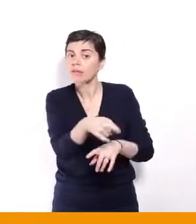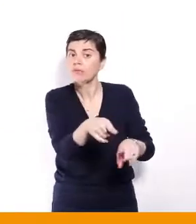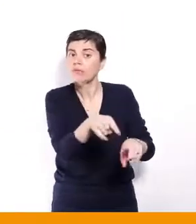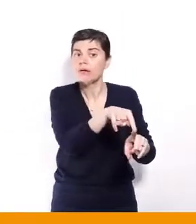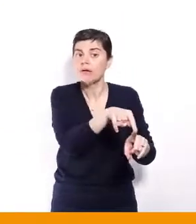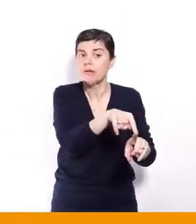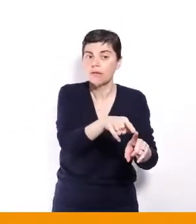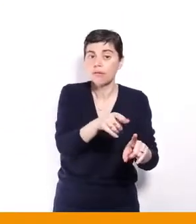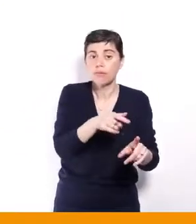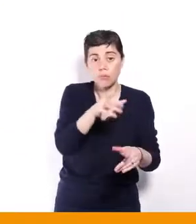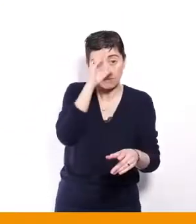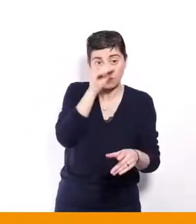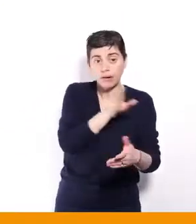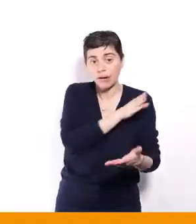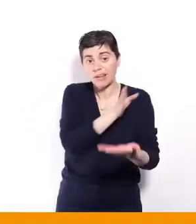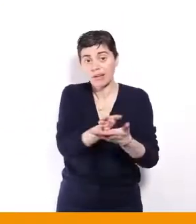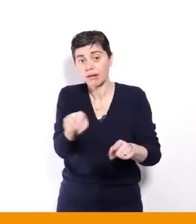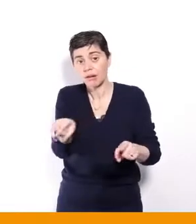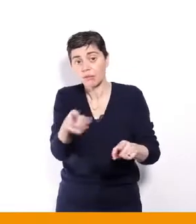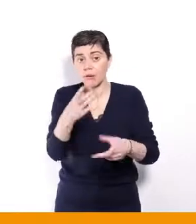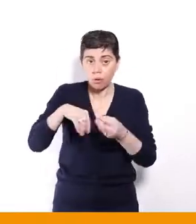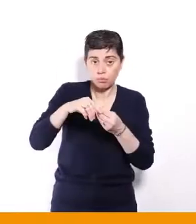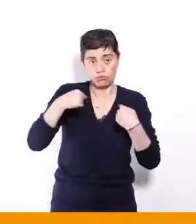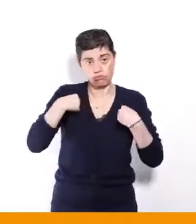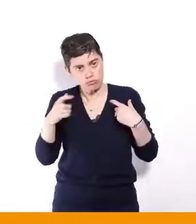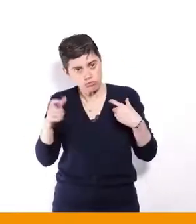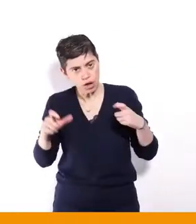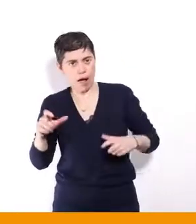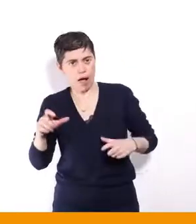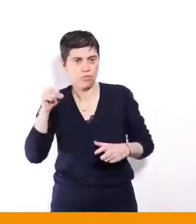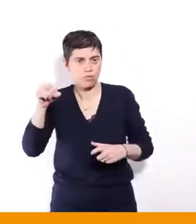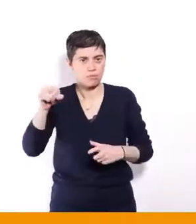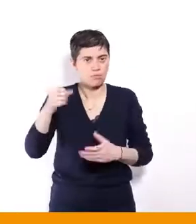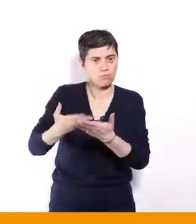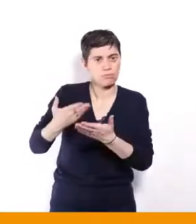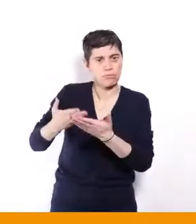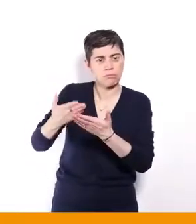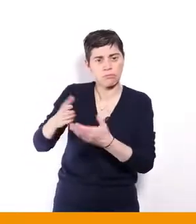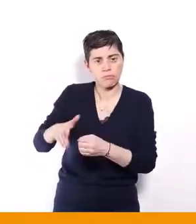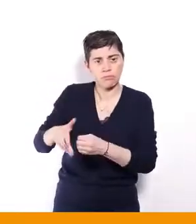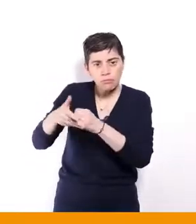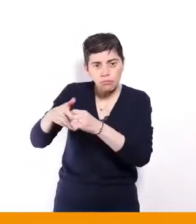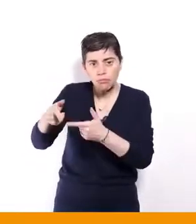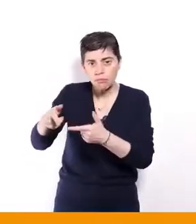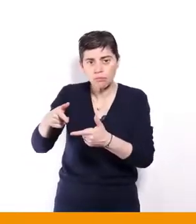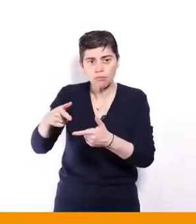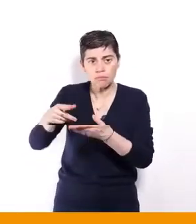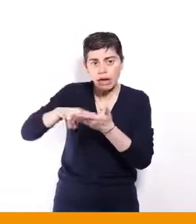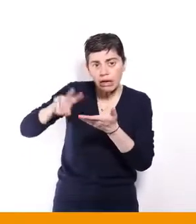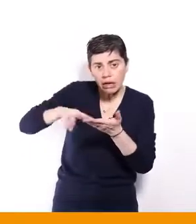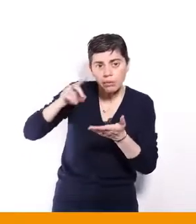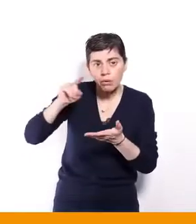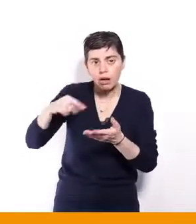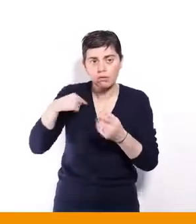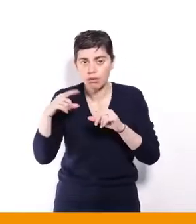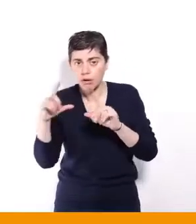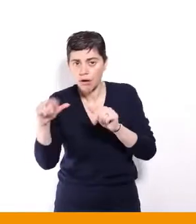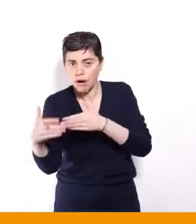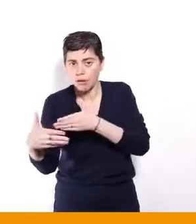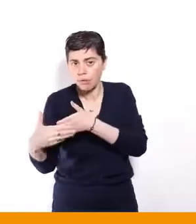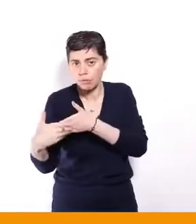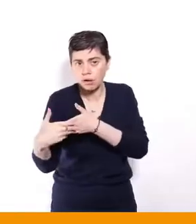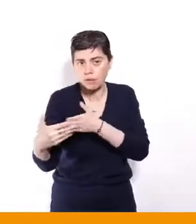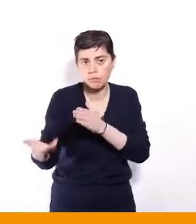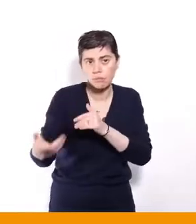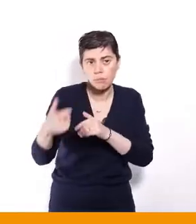professionnels, eh bien, il y ait des camarades qui aillent lui faire la lecture, une présence, une présence, une présence